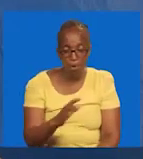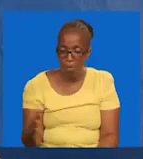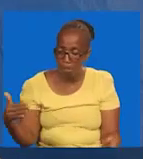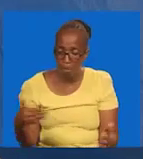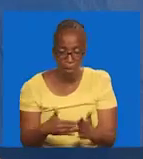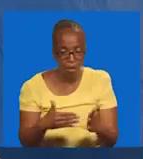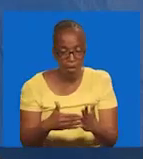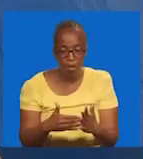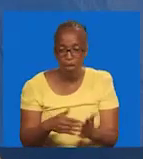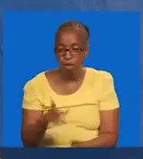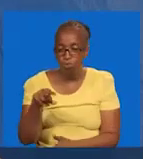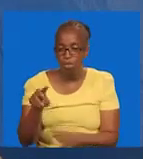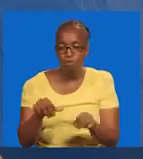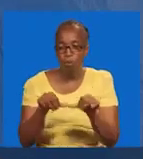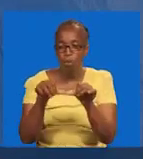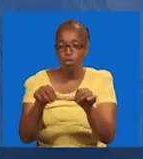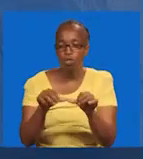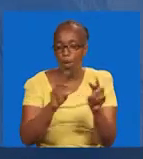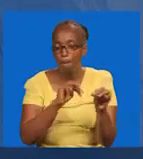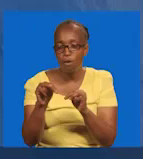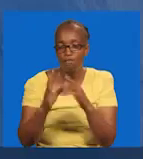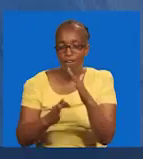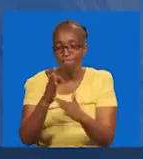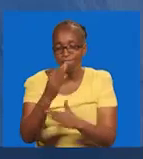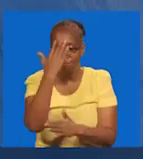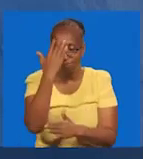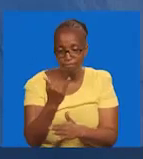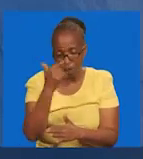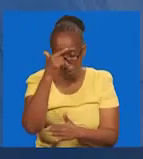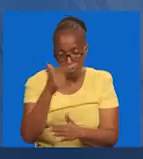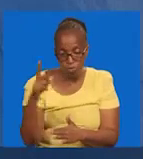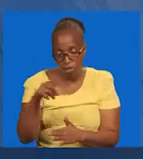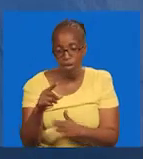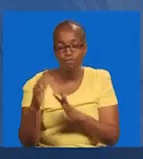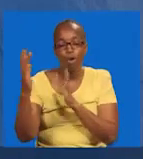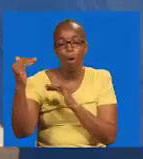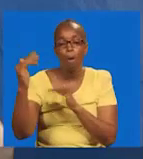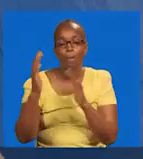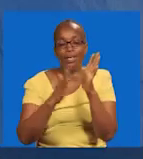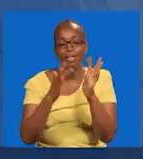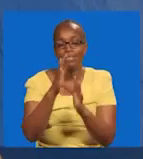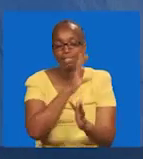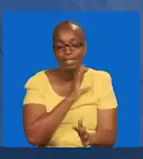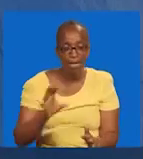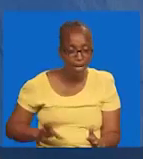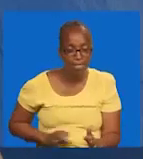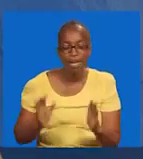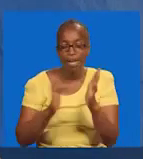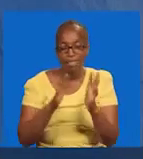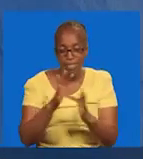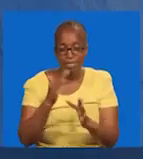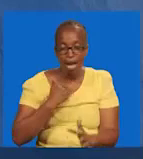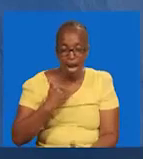Hata weweza na kuzulia. Utaweza na kuenda mbali maana unamutumania Yesu Kristo. Wambayo kwa siku ya leo.